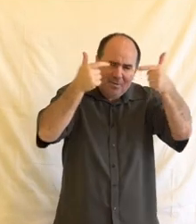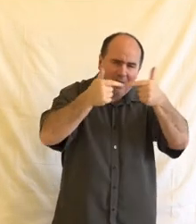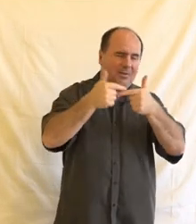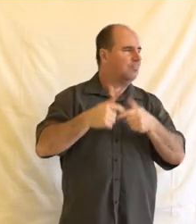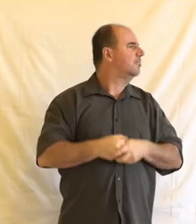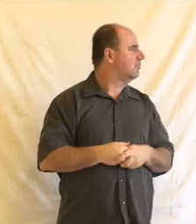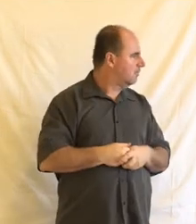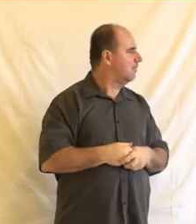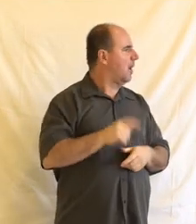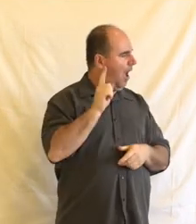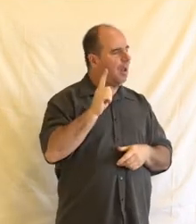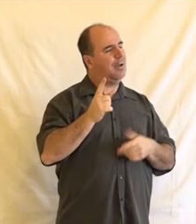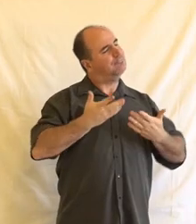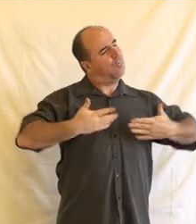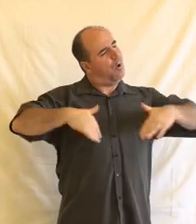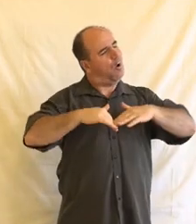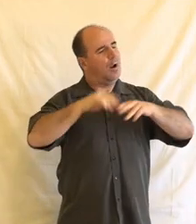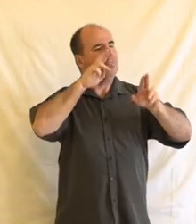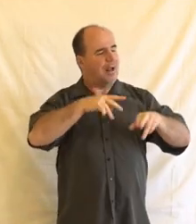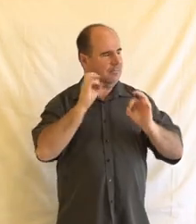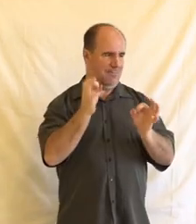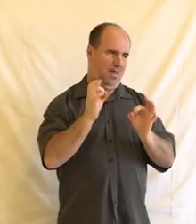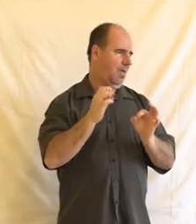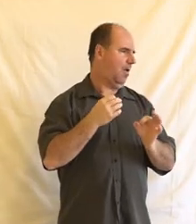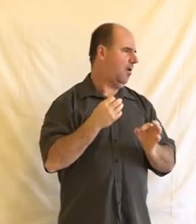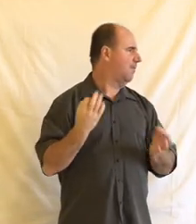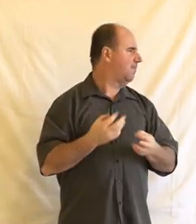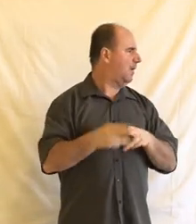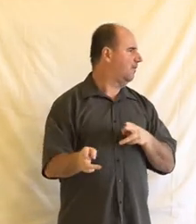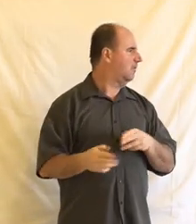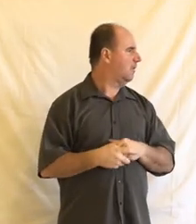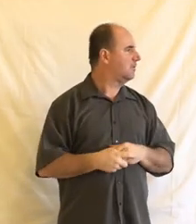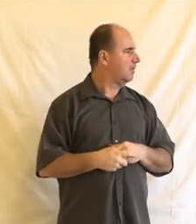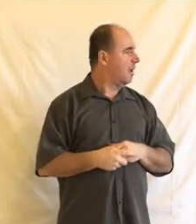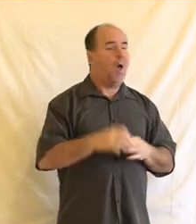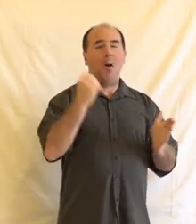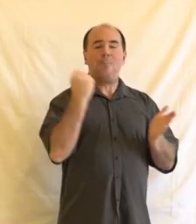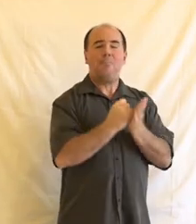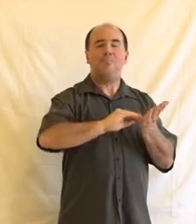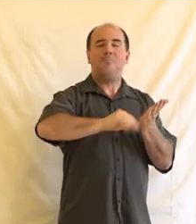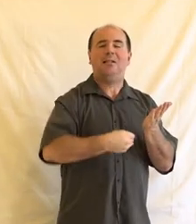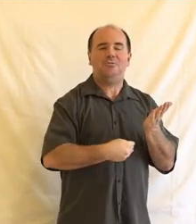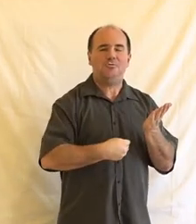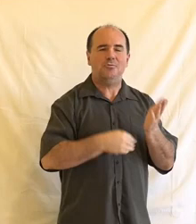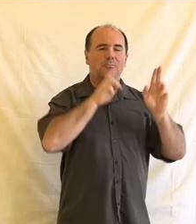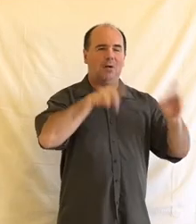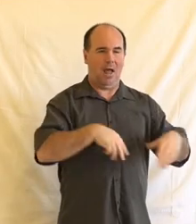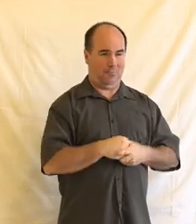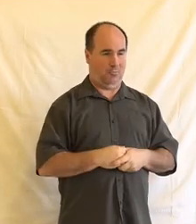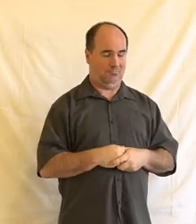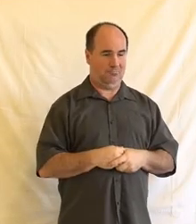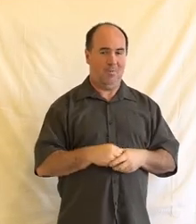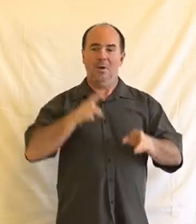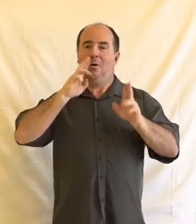svobody projevu, tak je to jako skvělá věc. Petyční právo. V době covidu je třeba paradoxně právo skromažďovací, se na tým